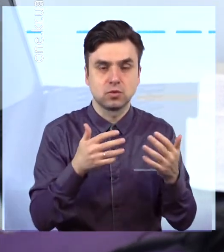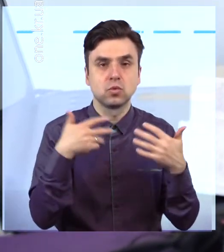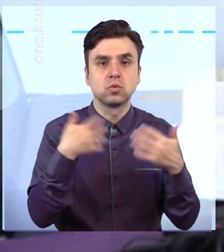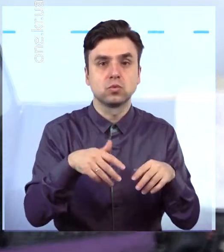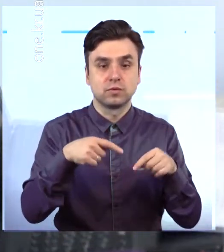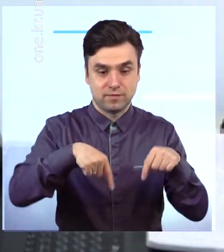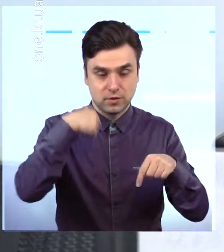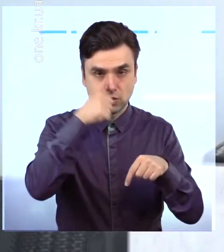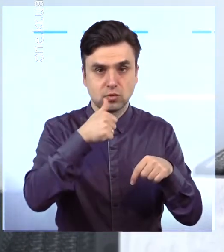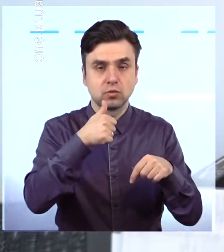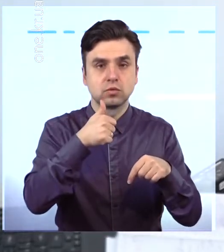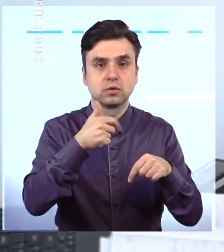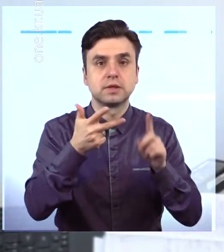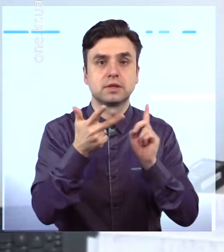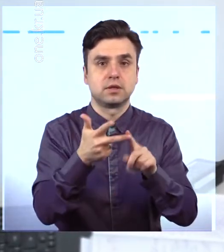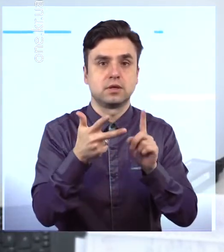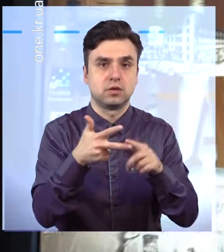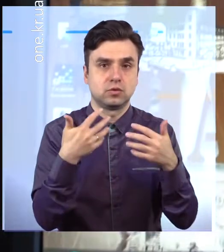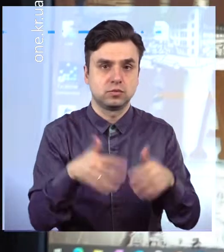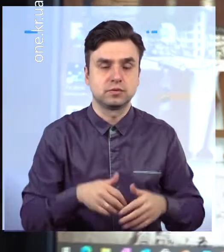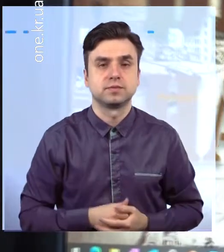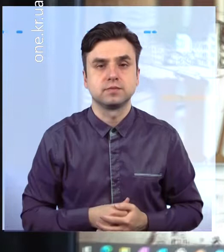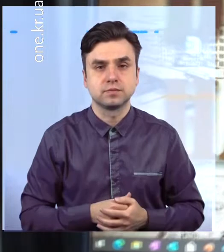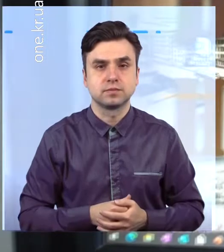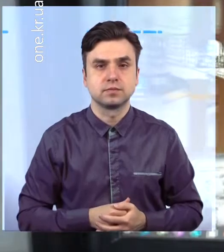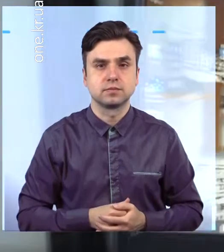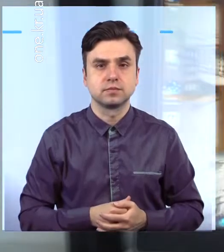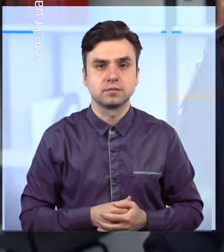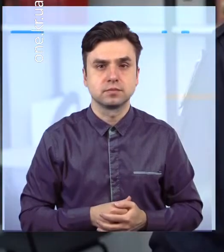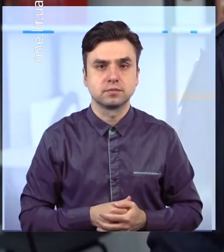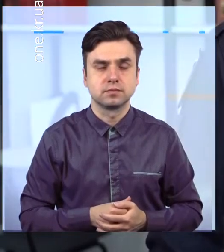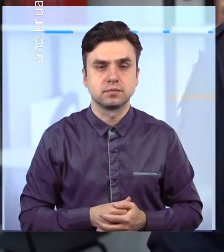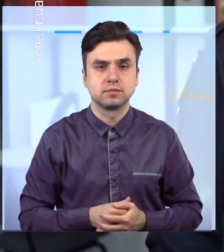Дві попередні організувались для вчителів 22 та 29 шкіл.